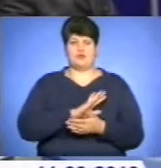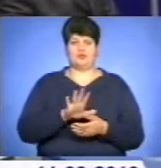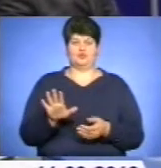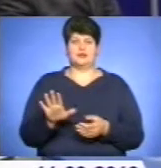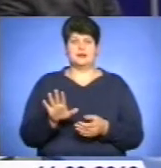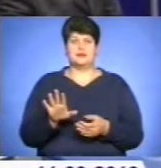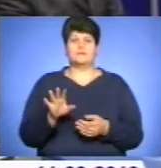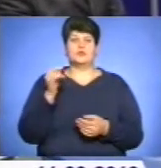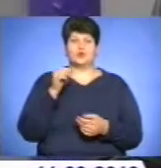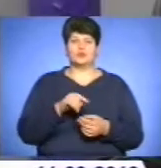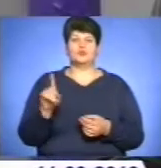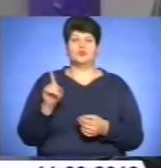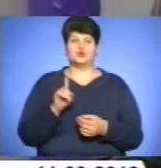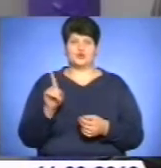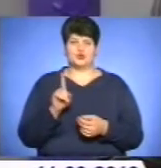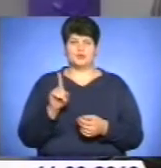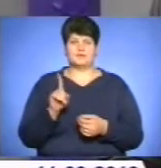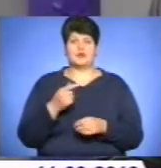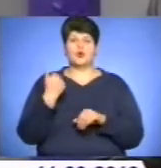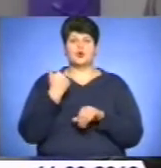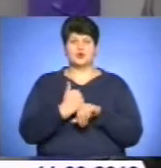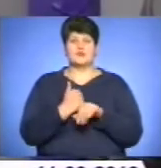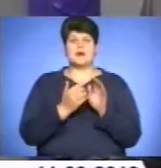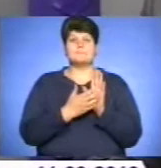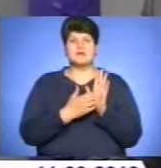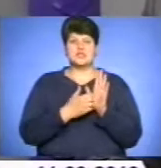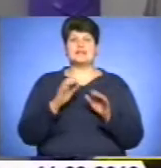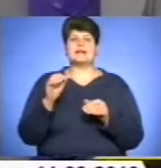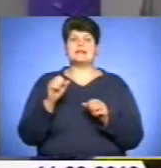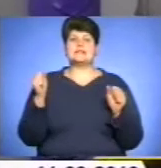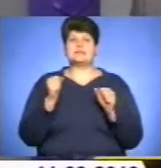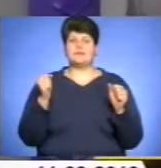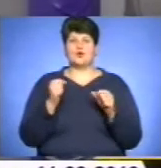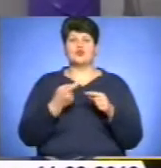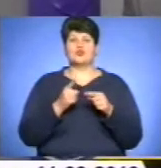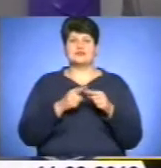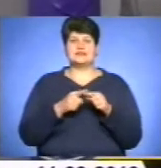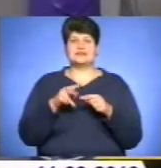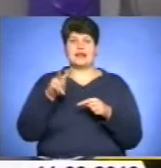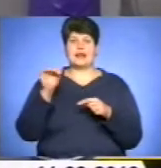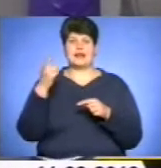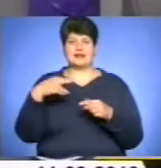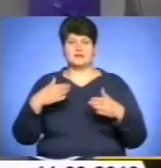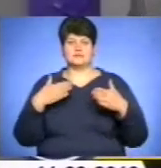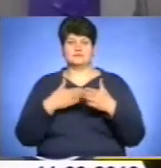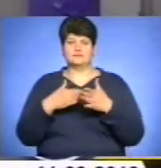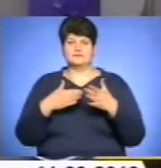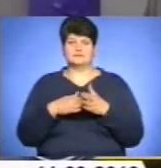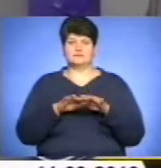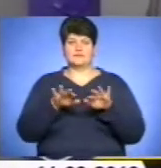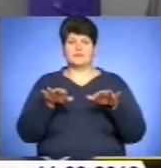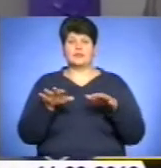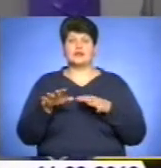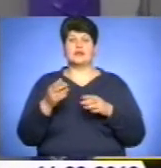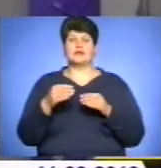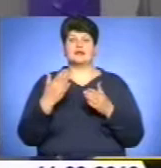бути, тому що основна причина зимою – це затори льоду на Дністрі, який створюється в